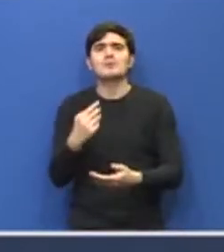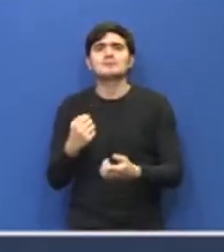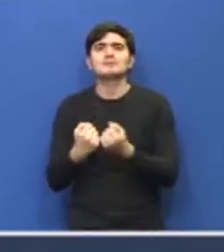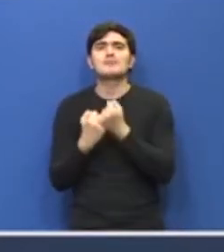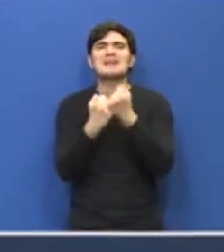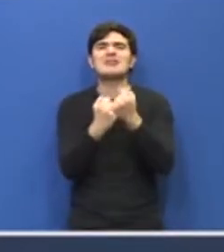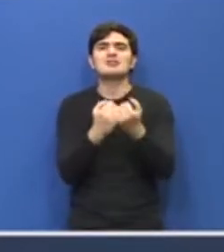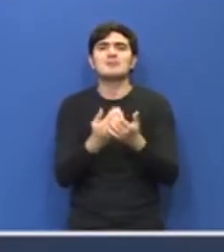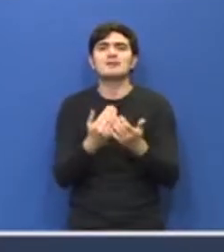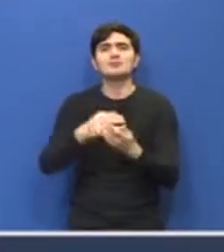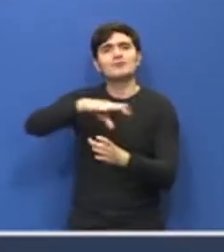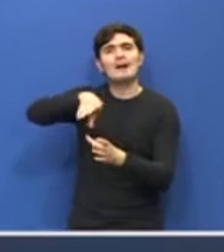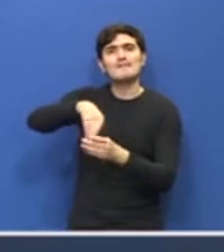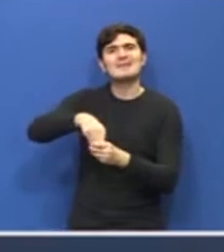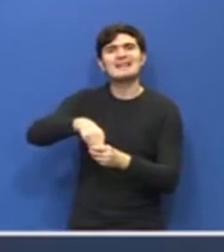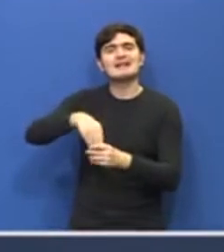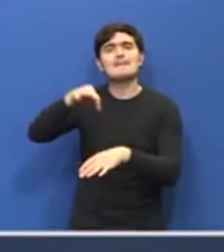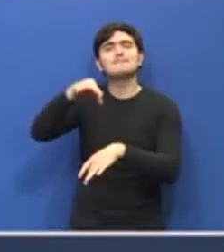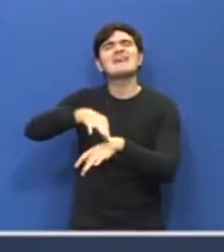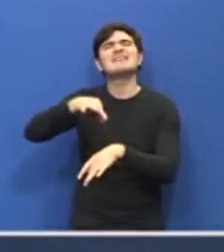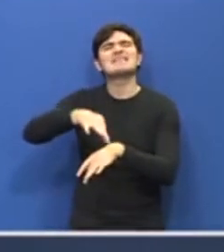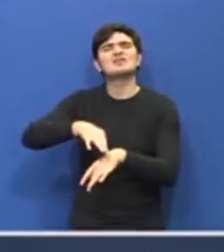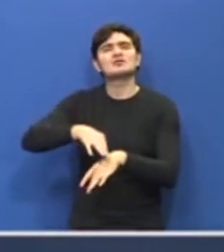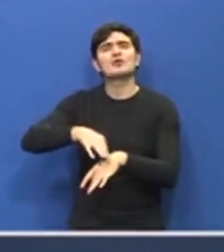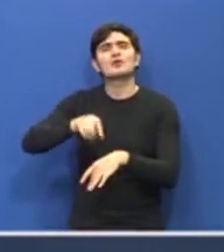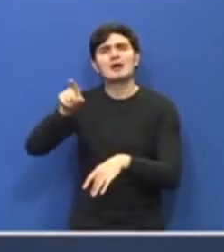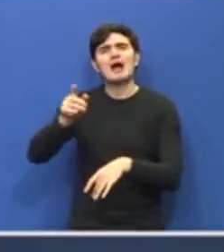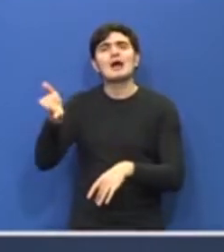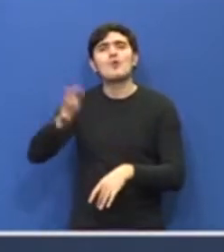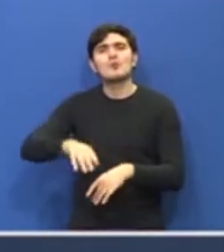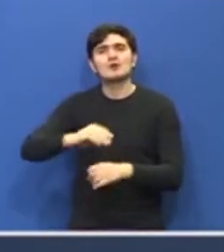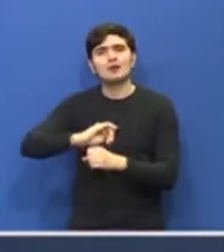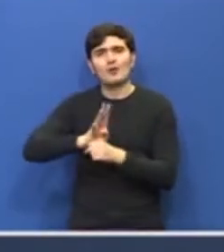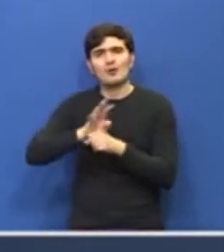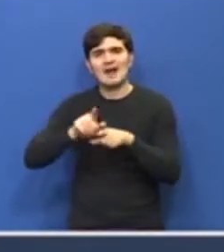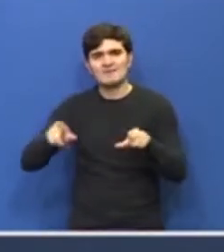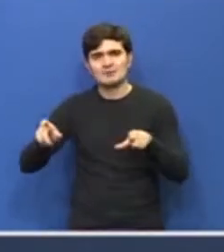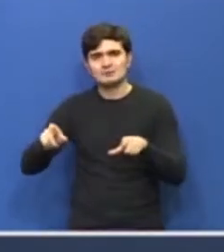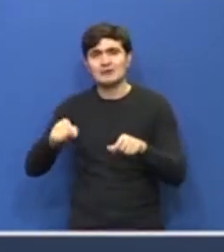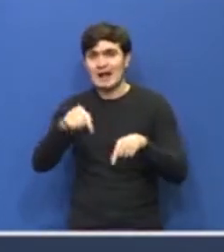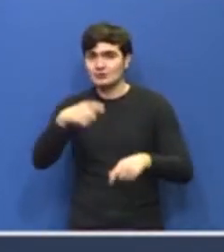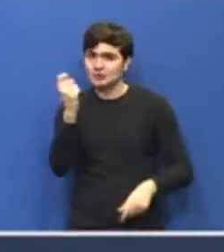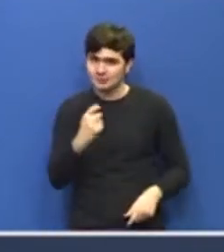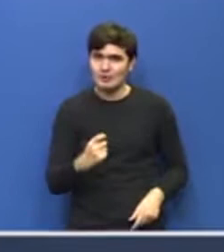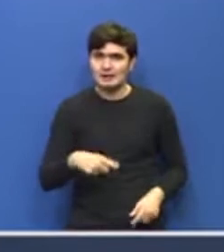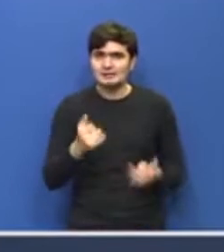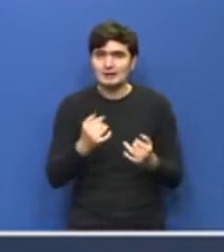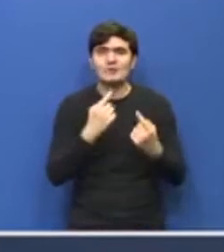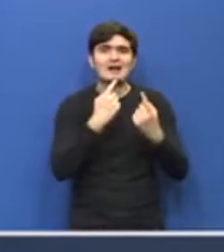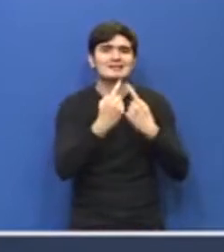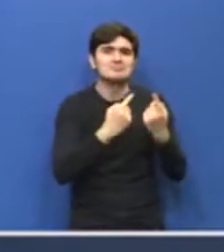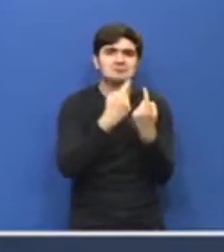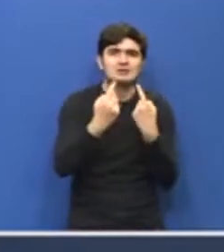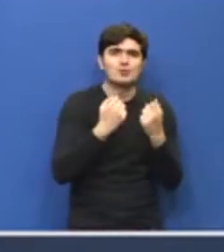pentru familiile medicilor care au decedat de coronavirus. Acest proiect este în momentul de față în discuții